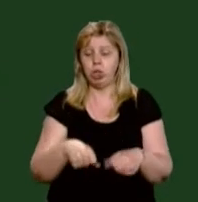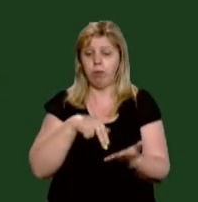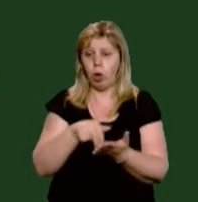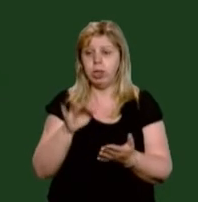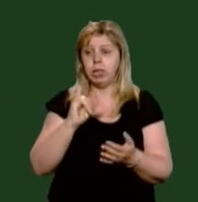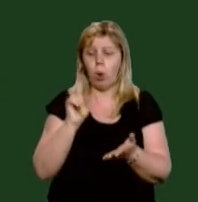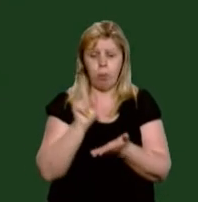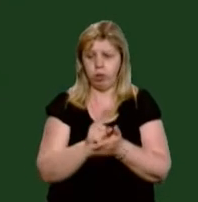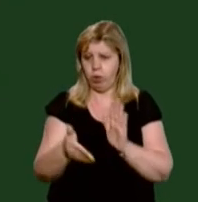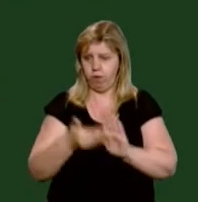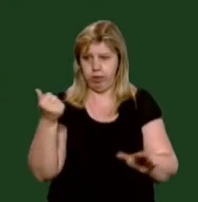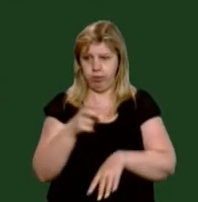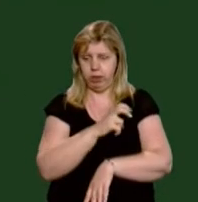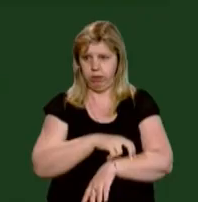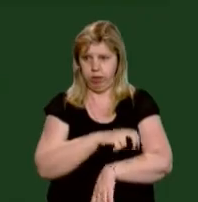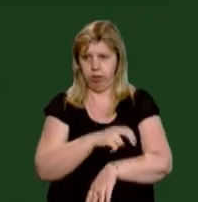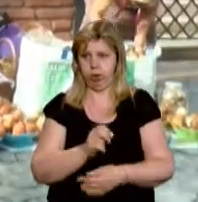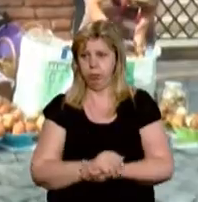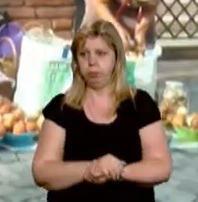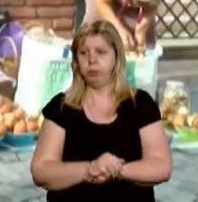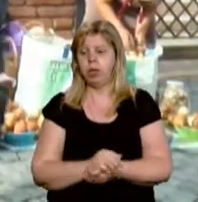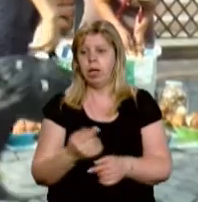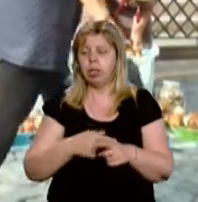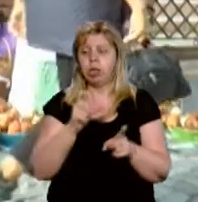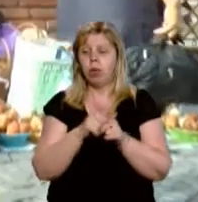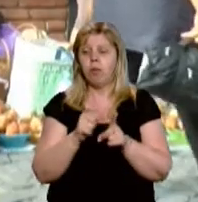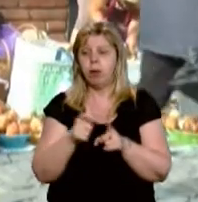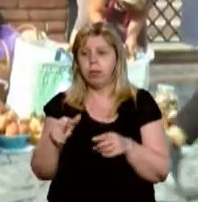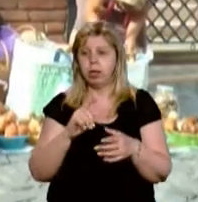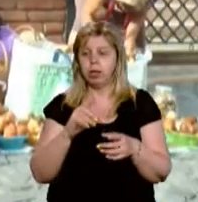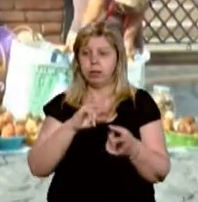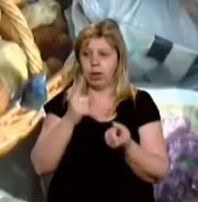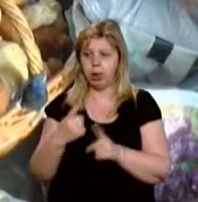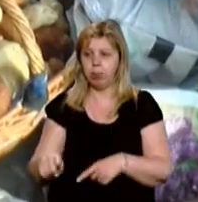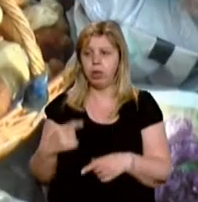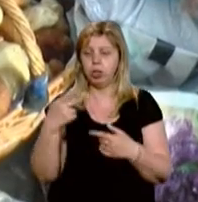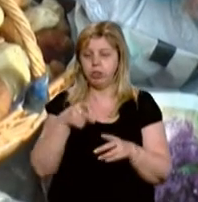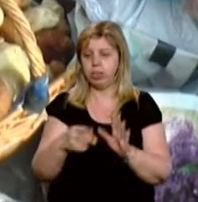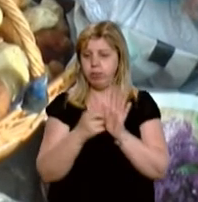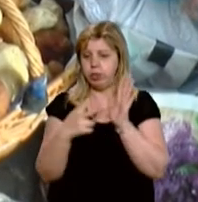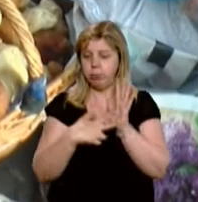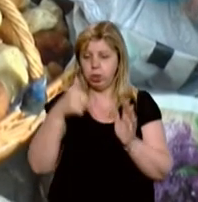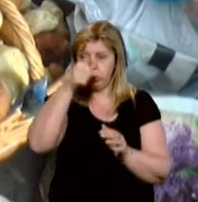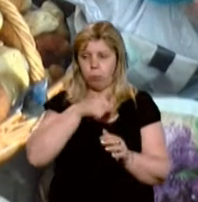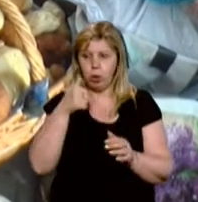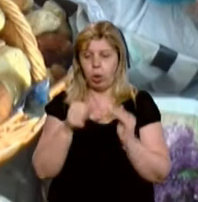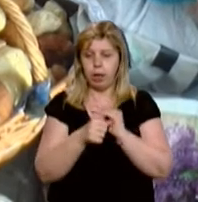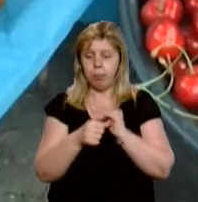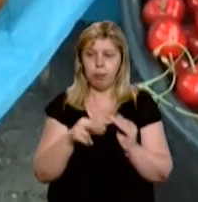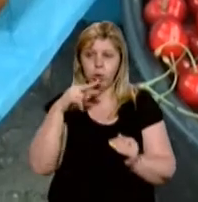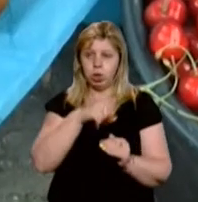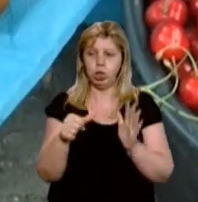і обов'язково викутати ліцаря. За словами Світлани Гібя, на Закарпатті у 2018 році грибами